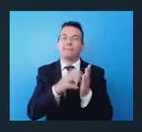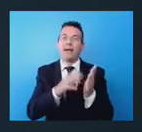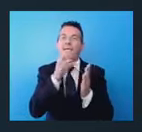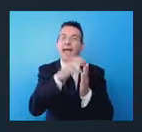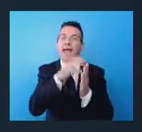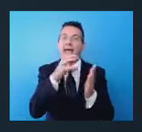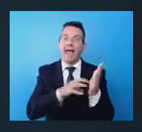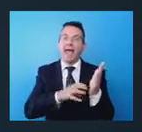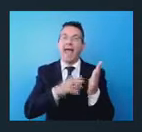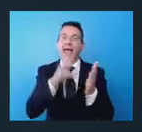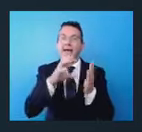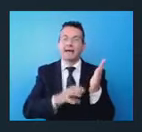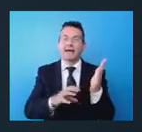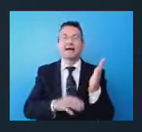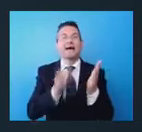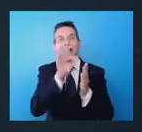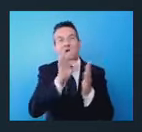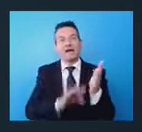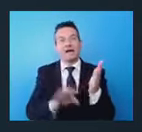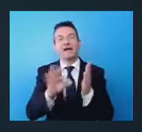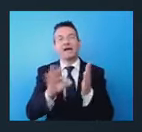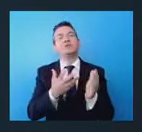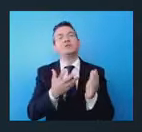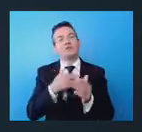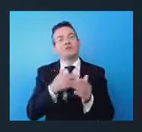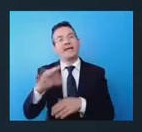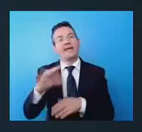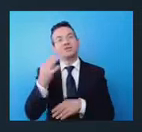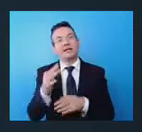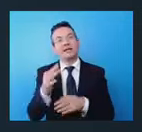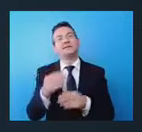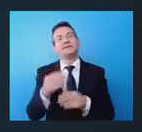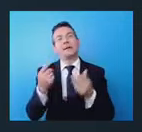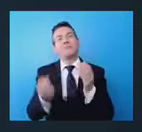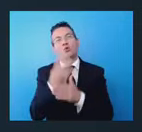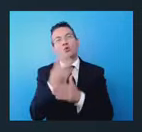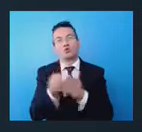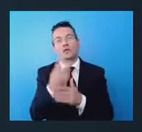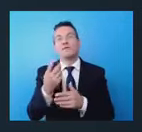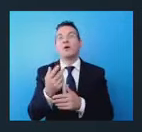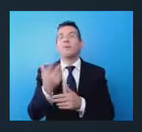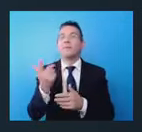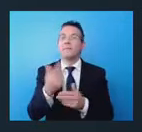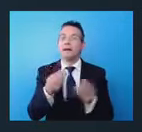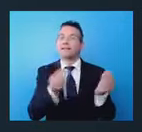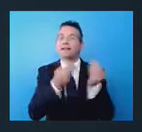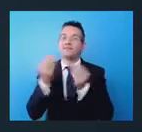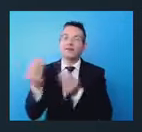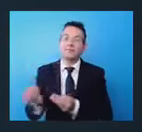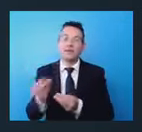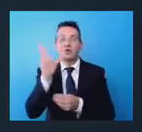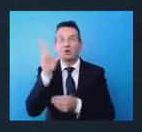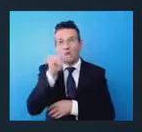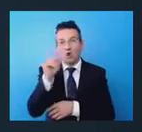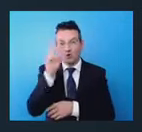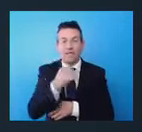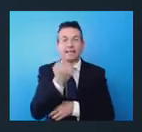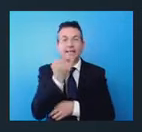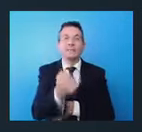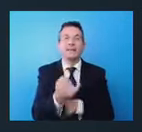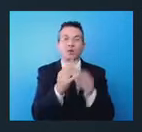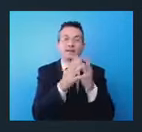eccellenze in campo produttivo, ma anche il trasferimento della conoscenza alle piccole imprese, soprattutto sulla filiera turistica, su quella